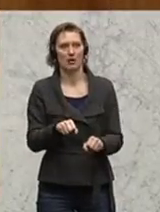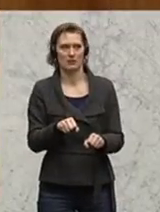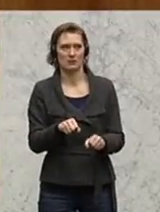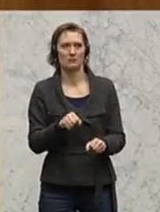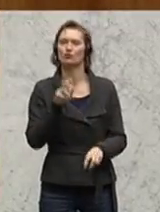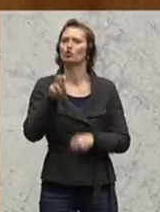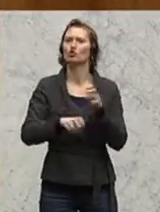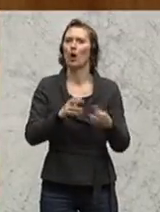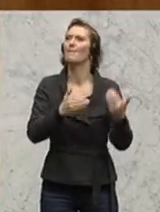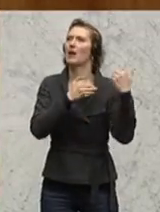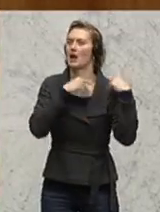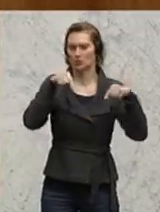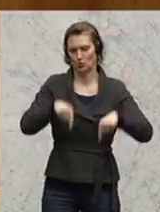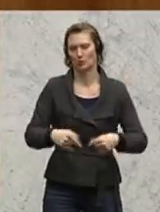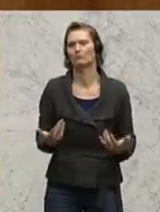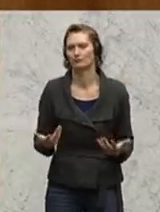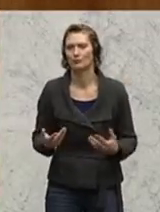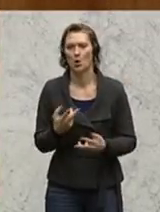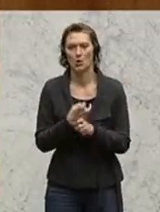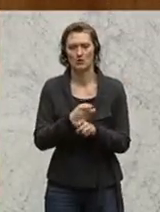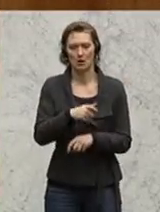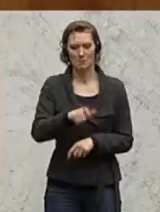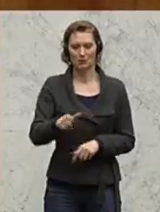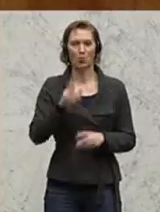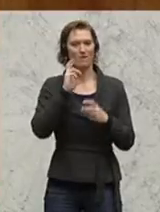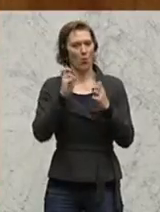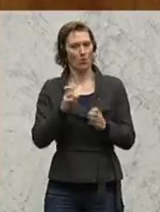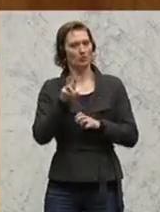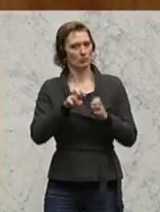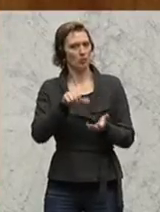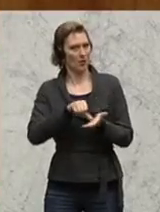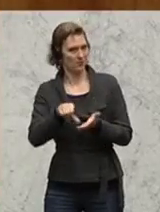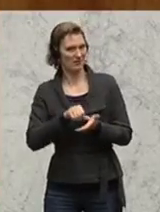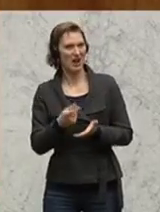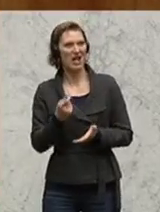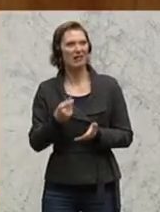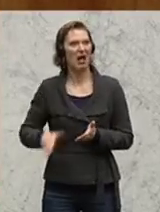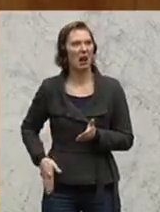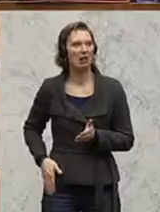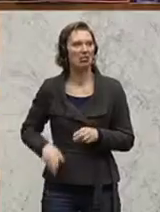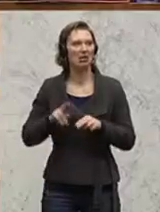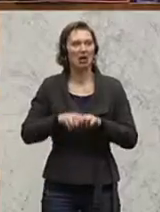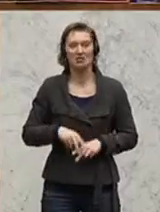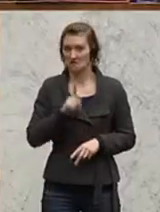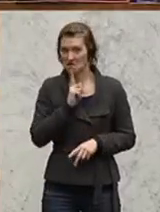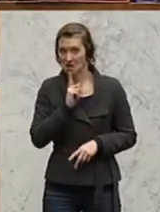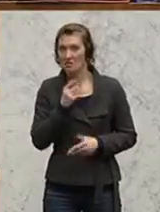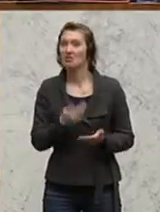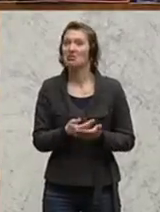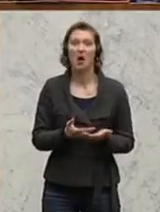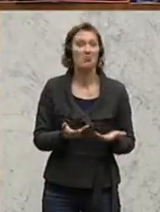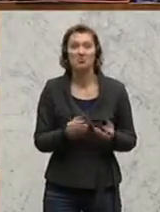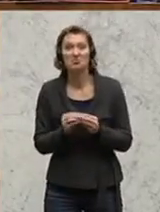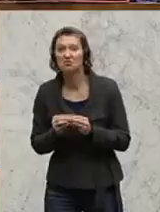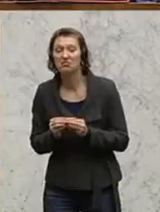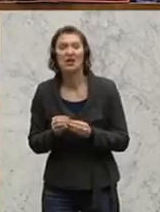Zur Steuerlast. Den österreichischen Steuerzahlern bleibt viel zu wenig im Geldtaschel, somit ist es verständlich, wenn sich dann